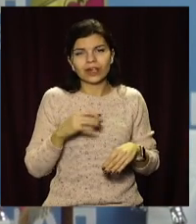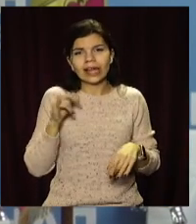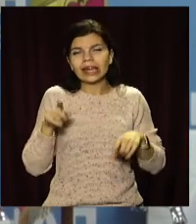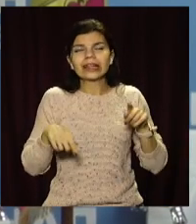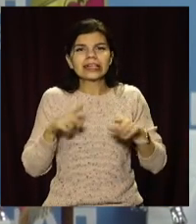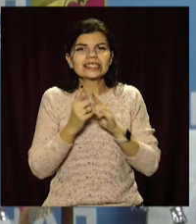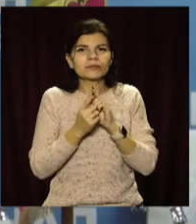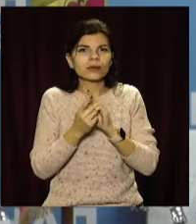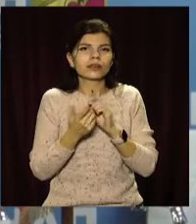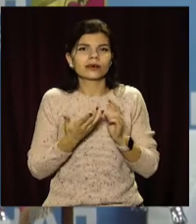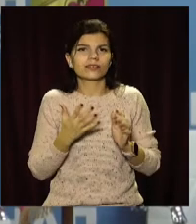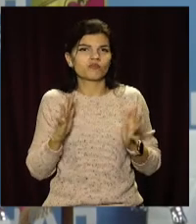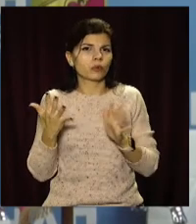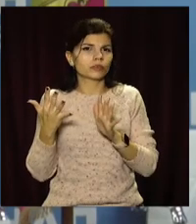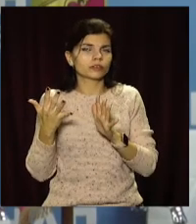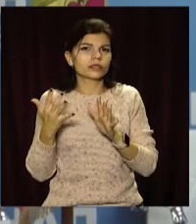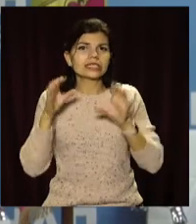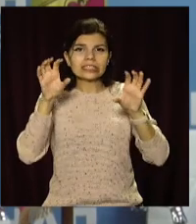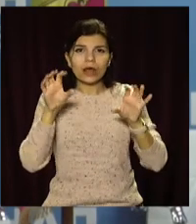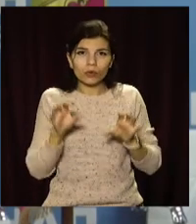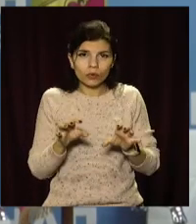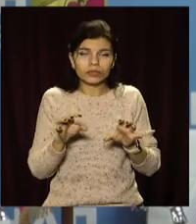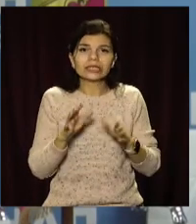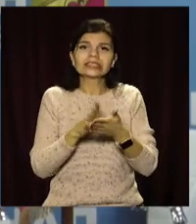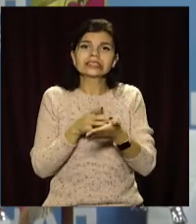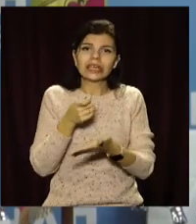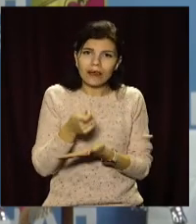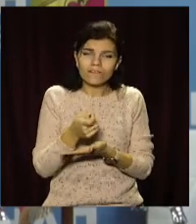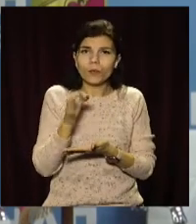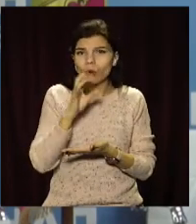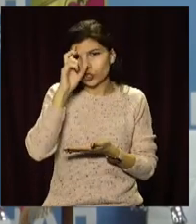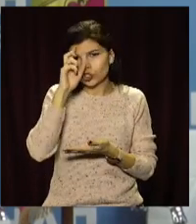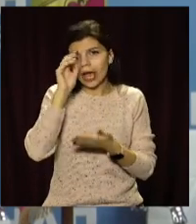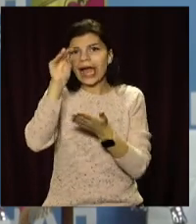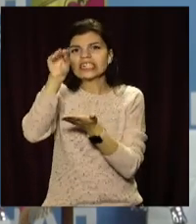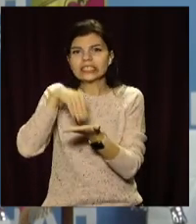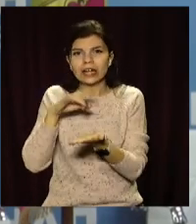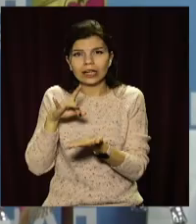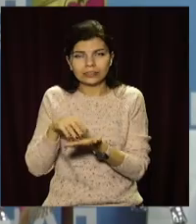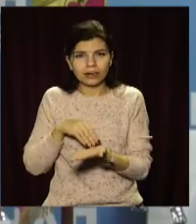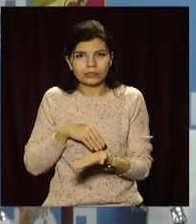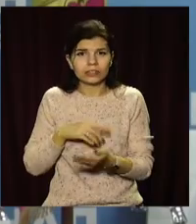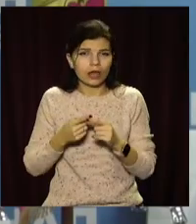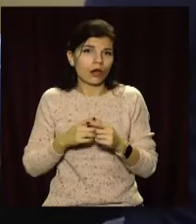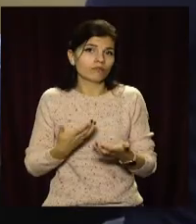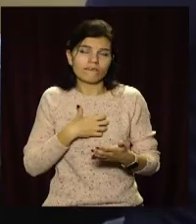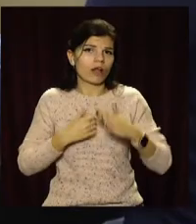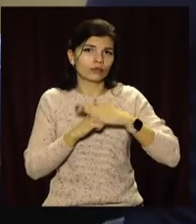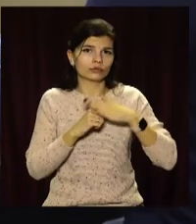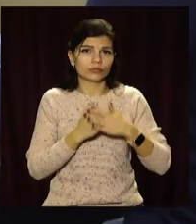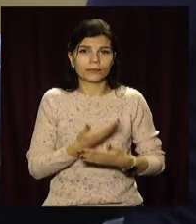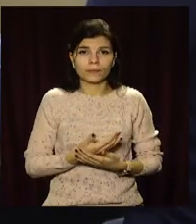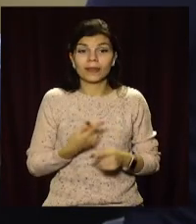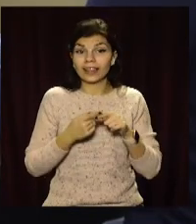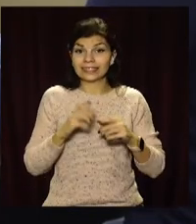зміни, які відбулися в законодавстві, в заявах про державну реєстрацію. Оце основні такі моменти. Завдяки